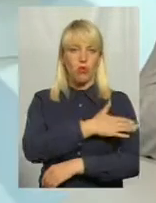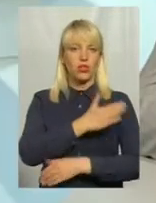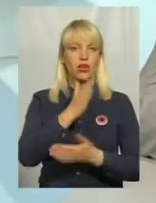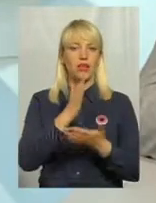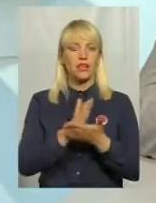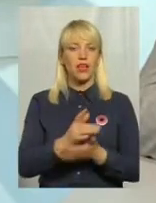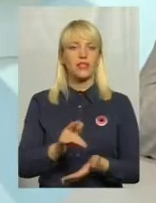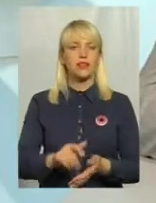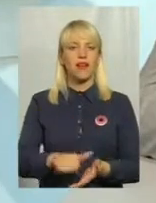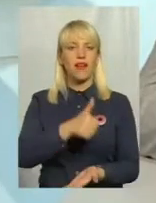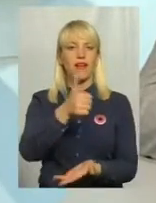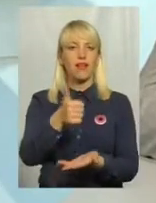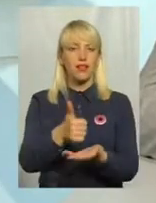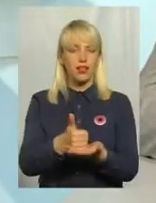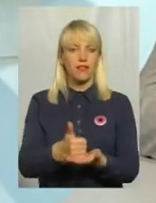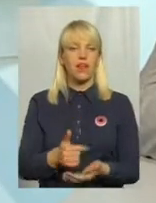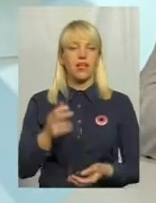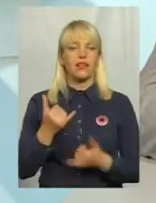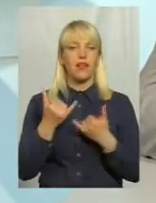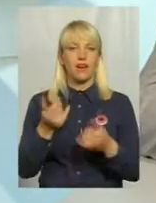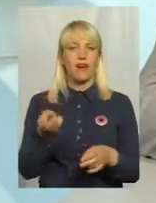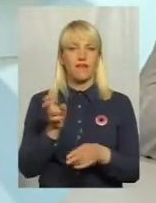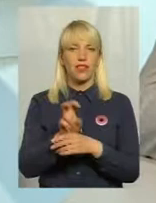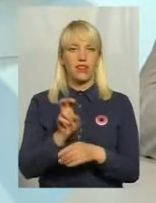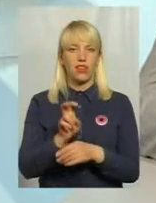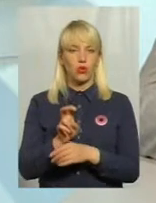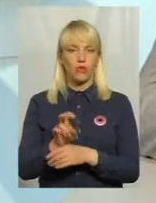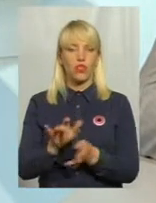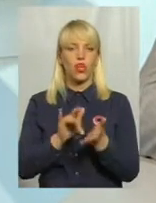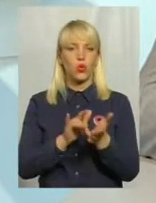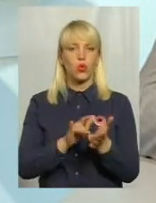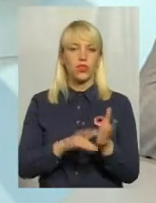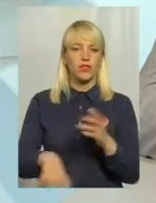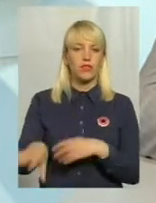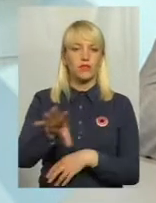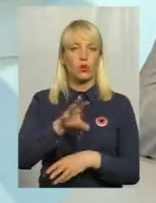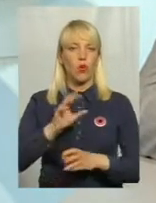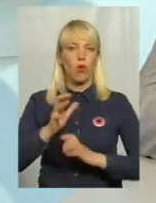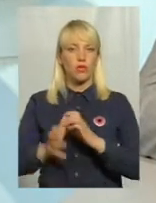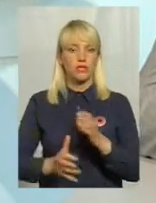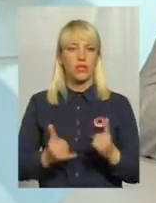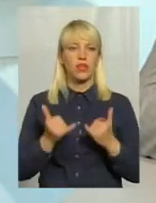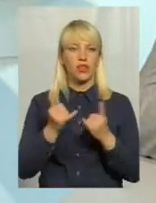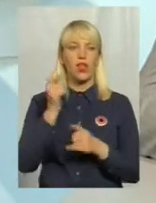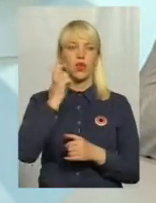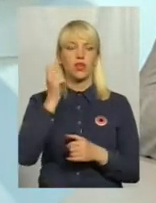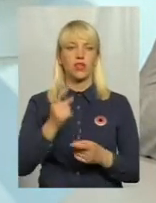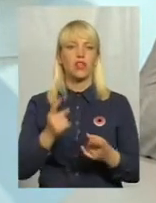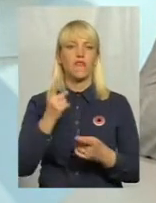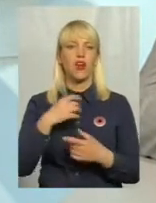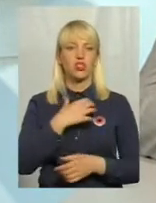для відвідування туристів з усього світу. Для України надзвичайно важливий досвід,